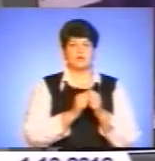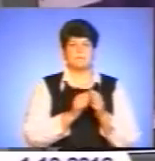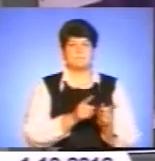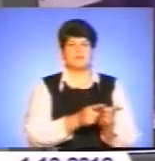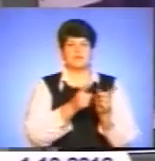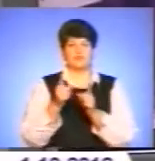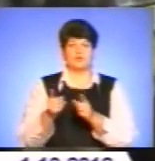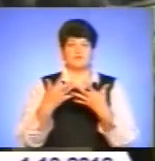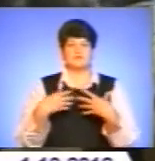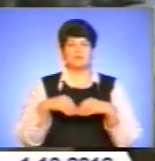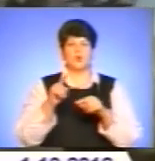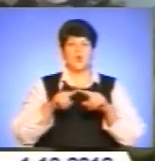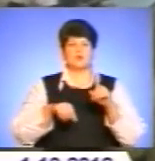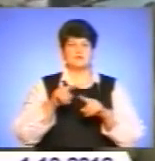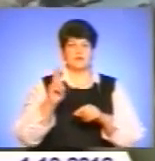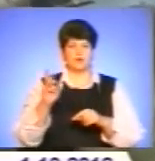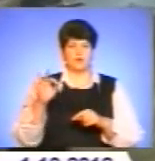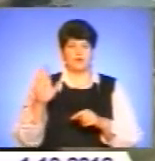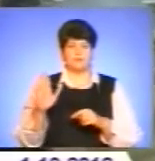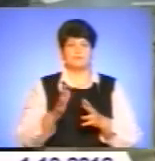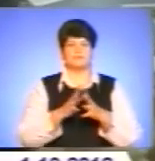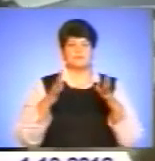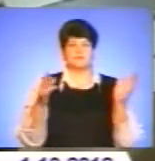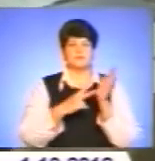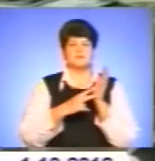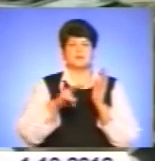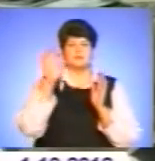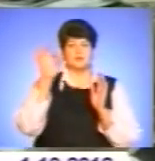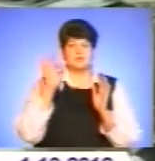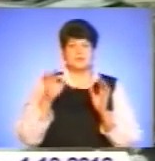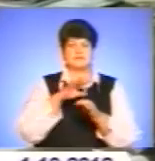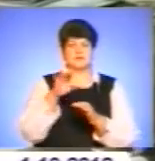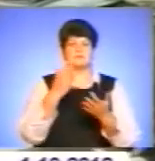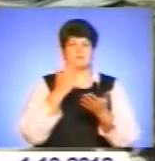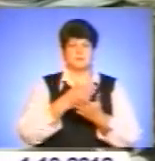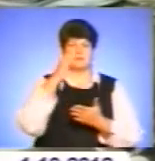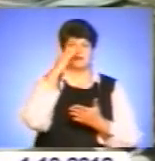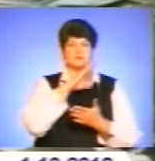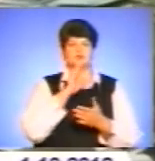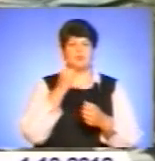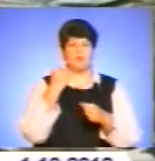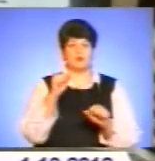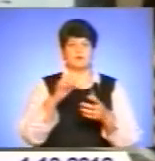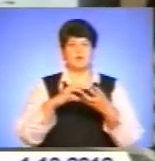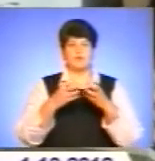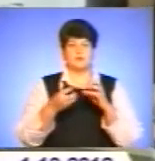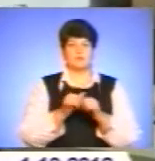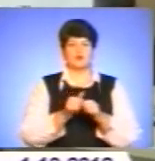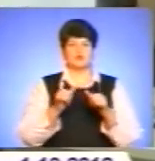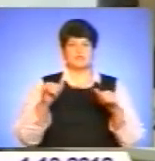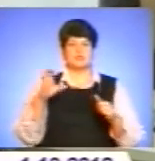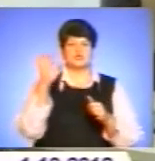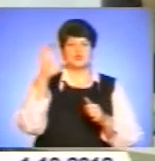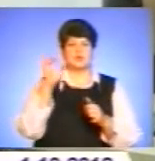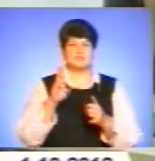сім'ю родственників. Понад 80% українських сиріт мають батьків. Щоби побороти проблему, каже Юрій Павленко, розширили соціальні